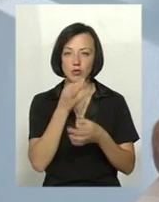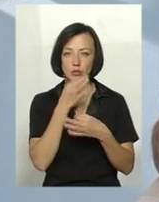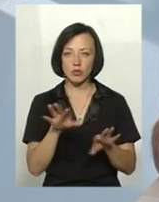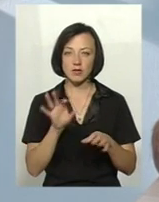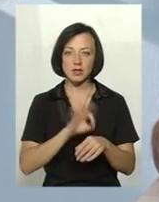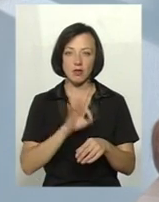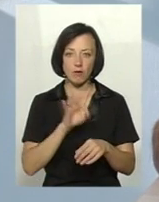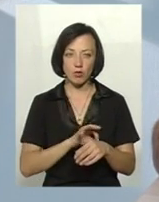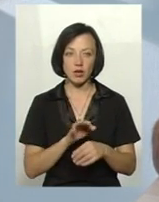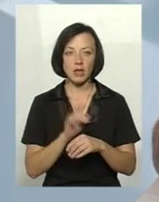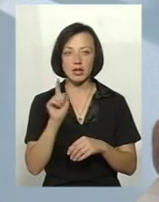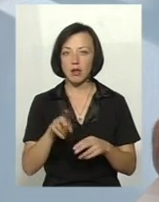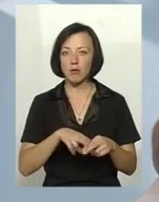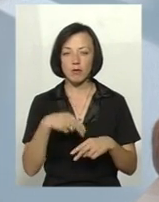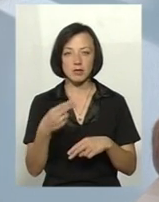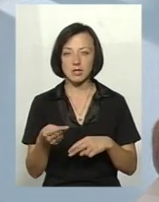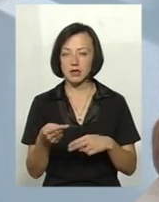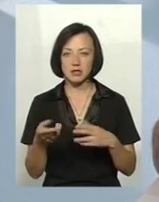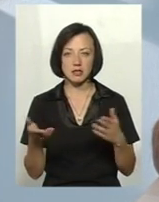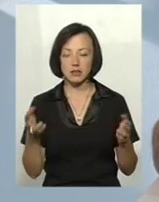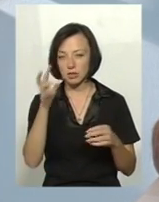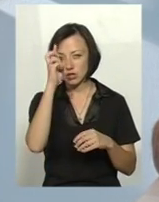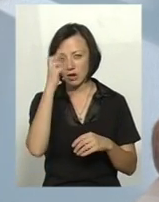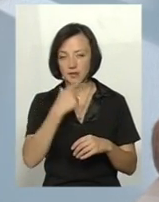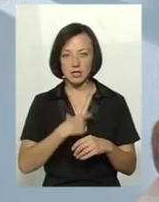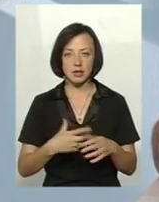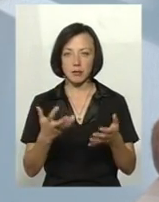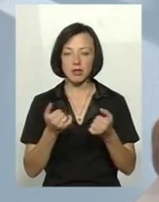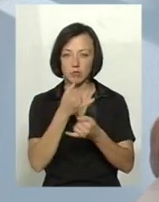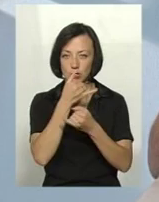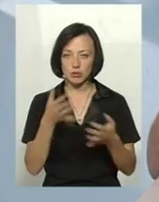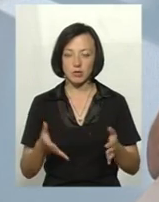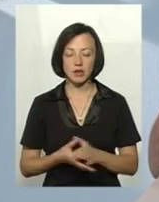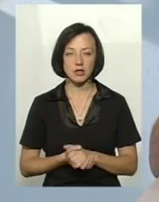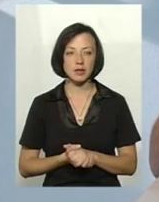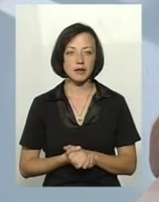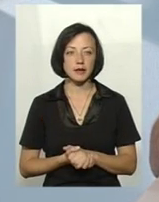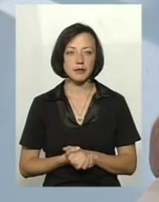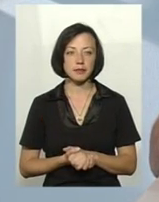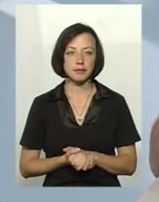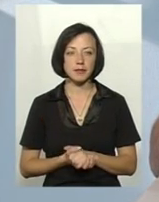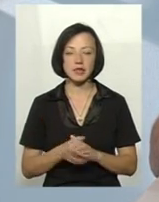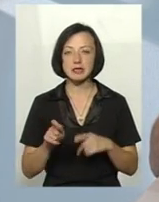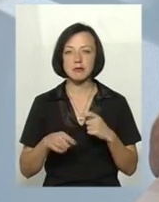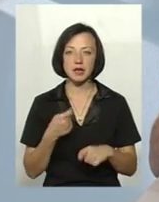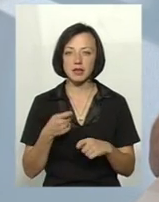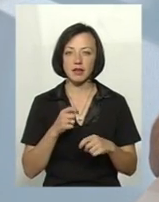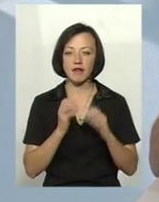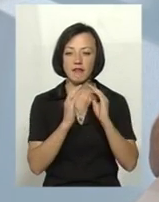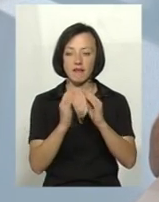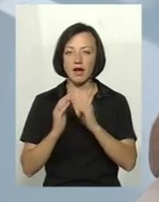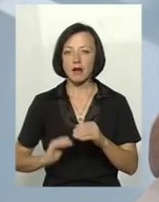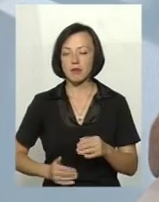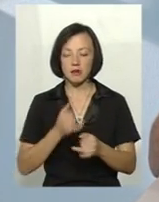захворювання. Там компенсація, звичайно, що держава на себе не може брати і компенсовувати збитки вже фермерам,